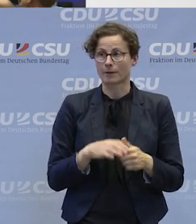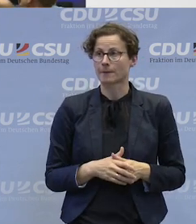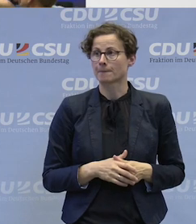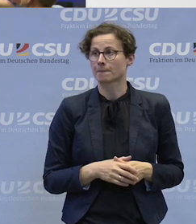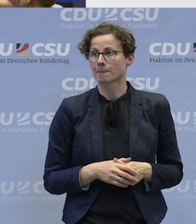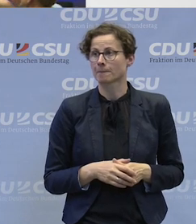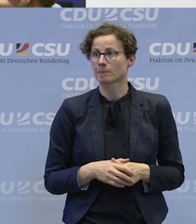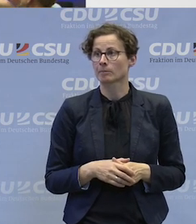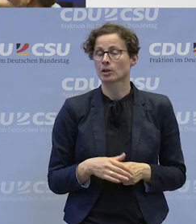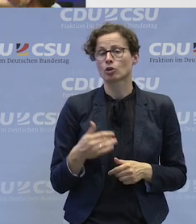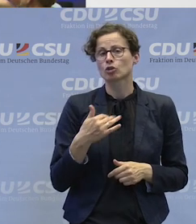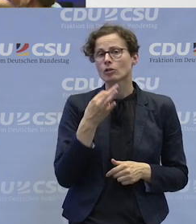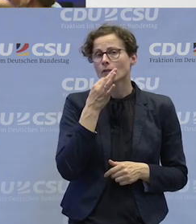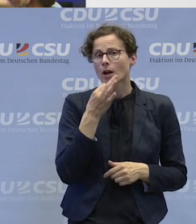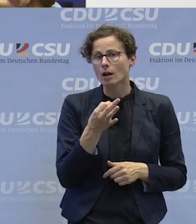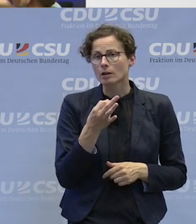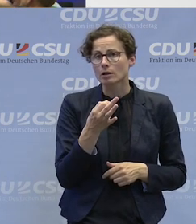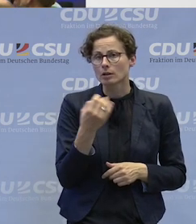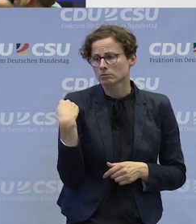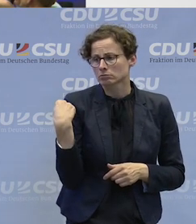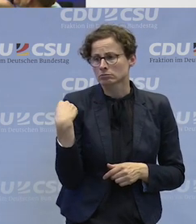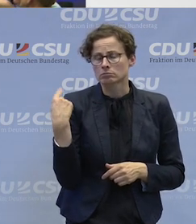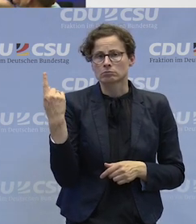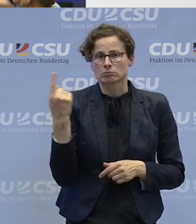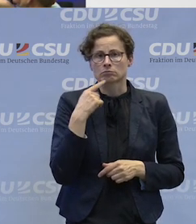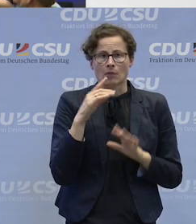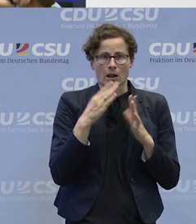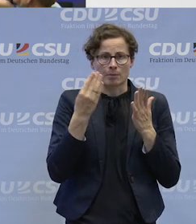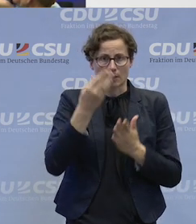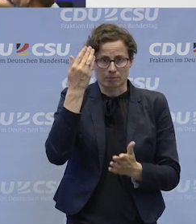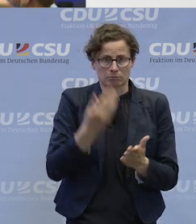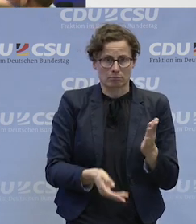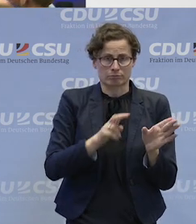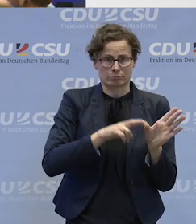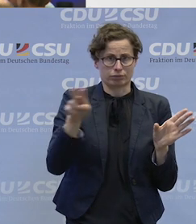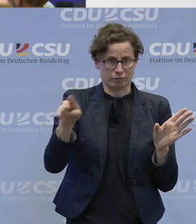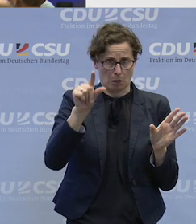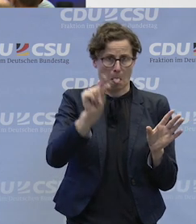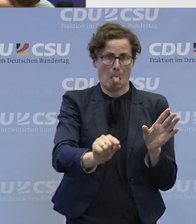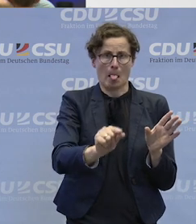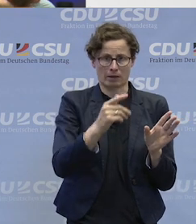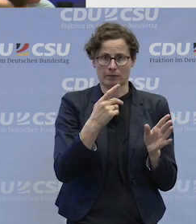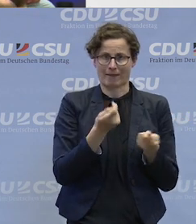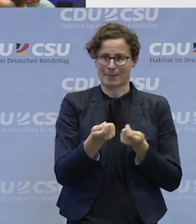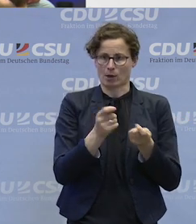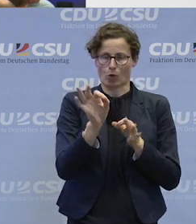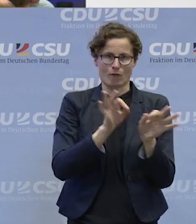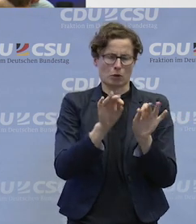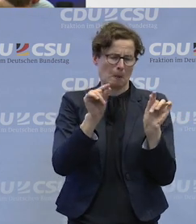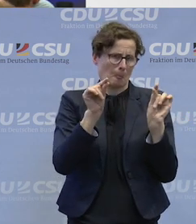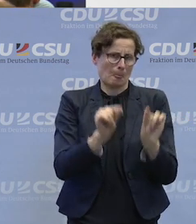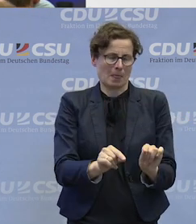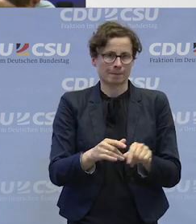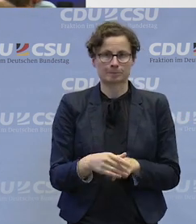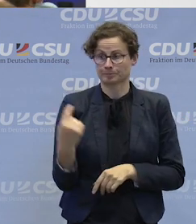und ja, habe mal eine Frage, es wurde ja eben allgemein in Beklag, die niedrige Vermittlungsquote und es gab ja da auf dem Podium